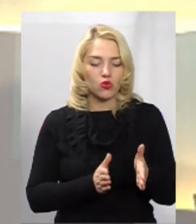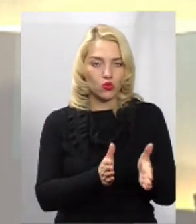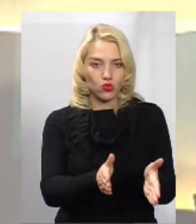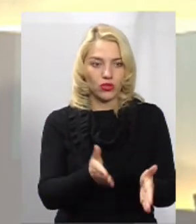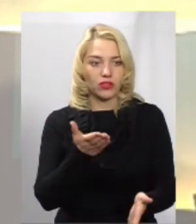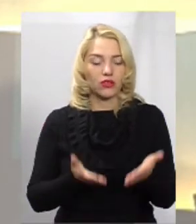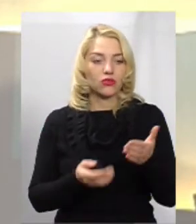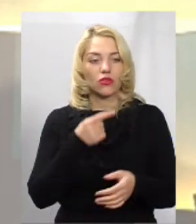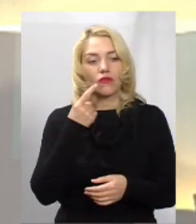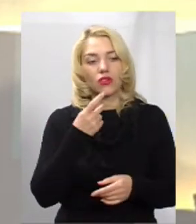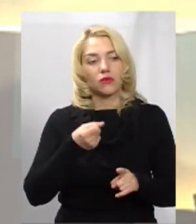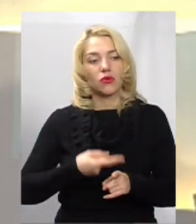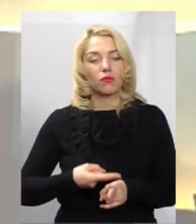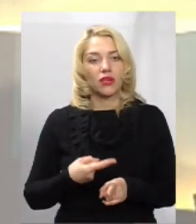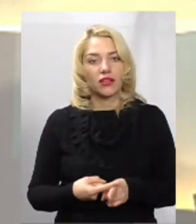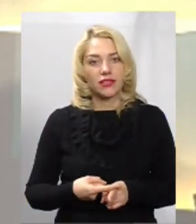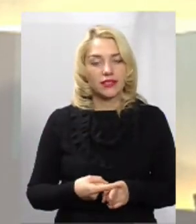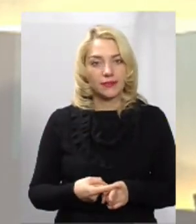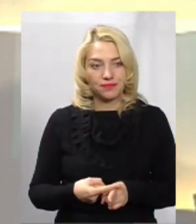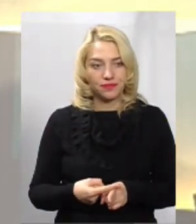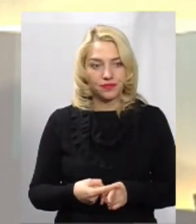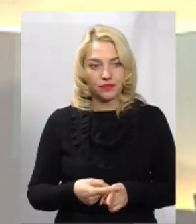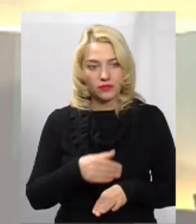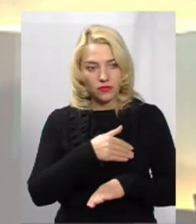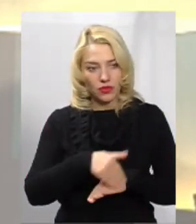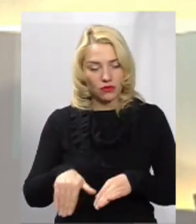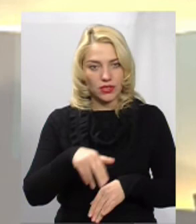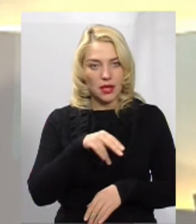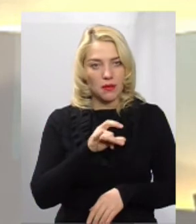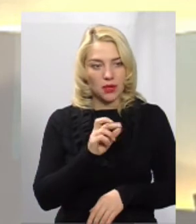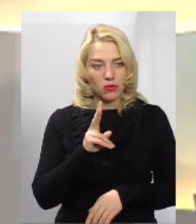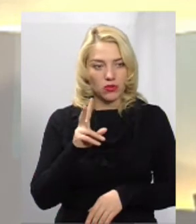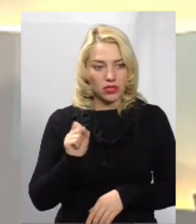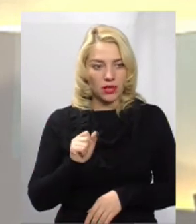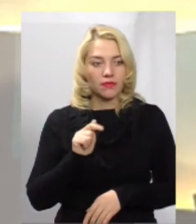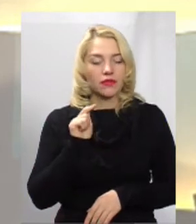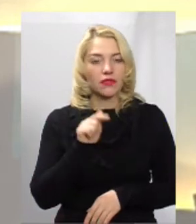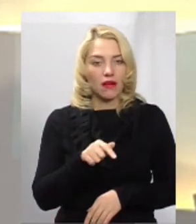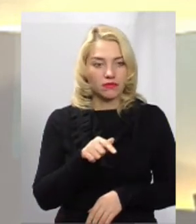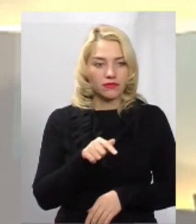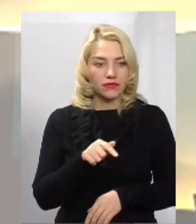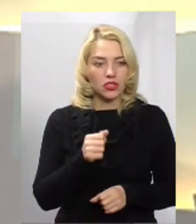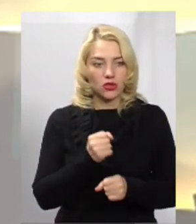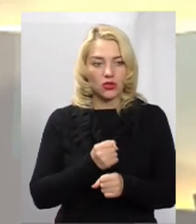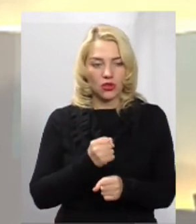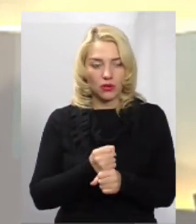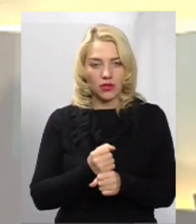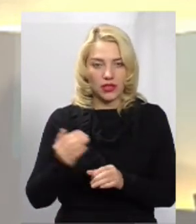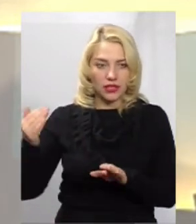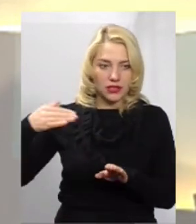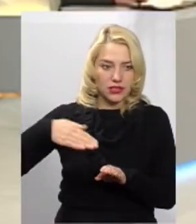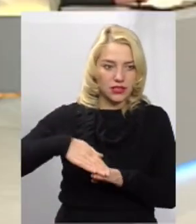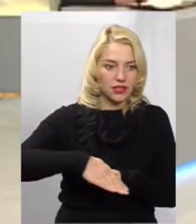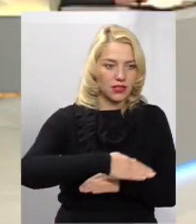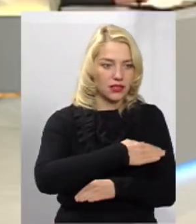перехрестя з вулицею Пробузькою, то там зроблений з'їзд,